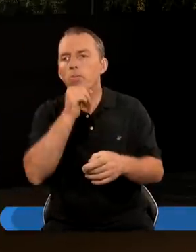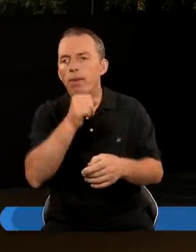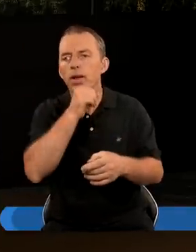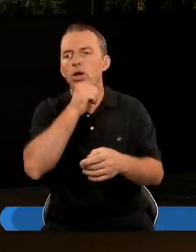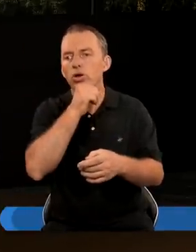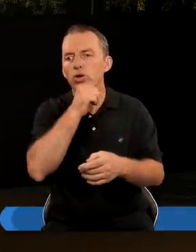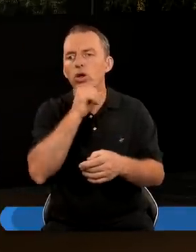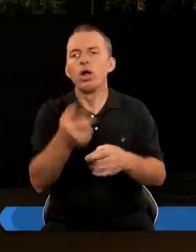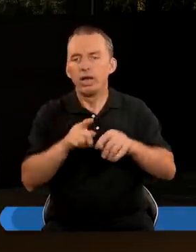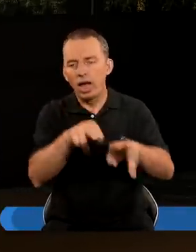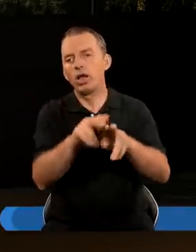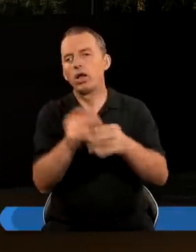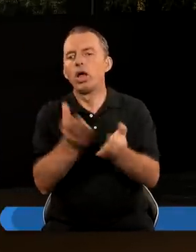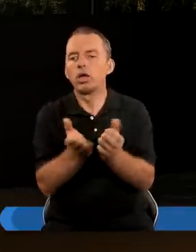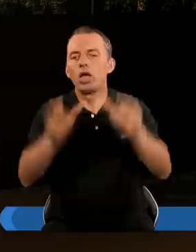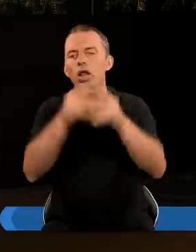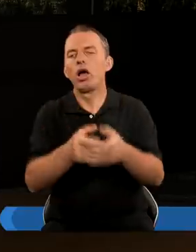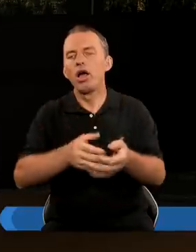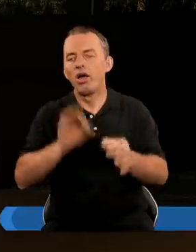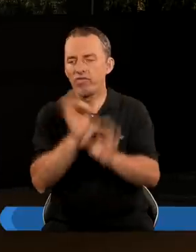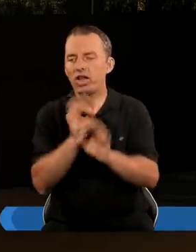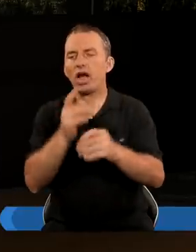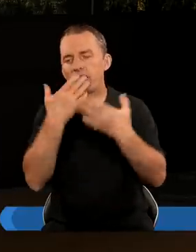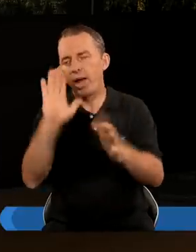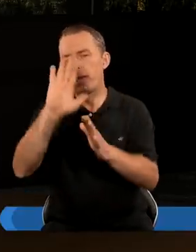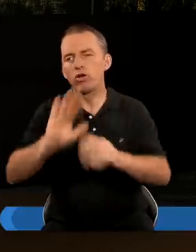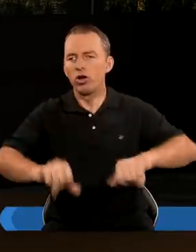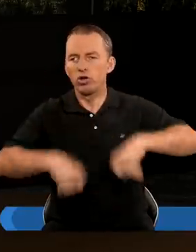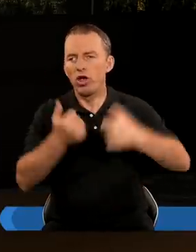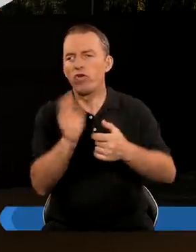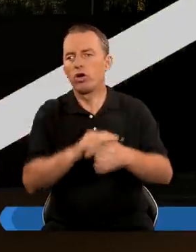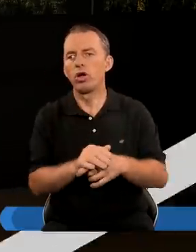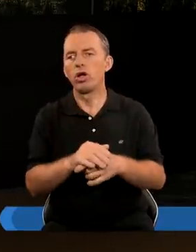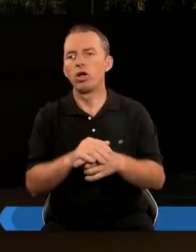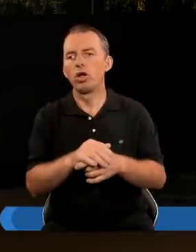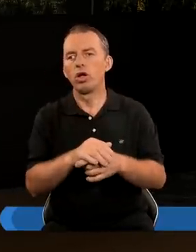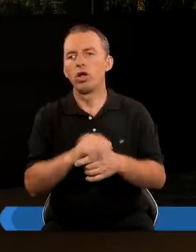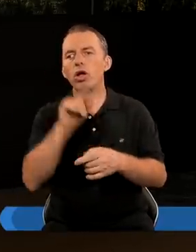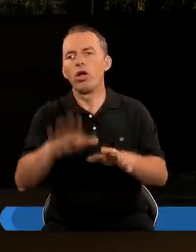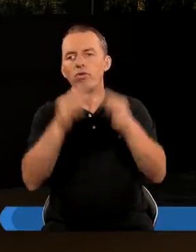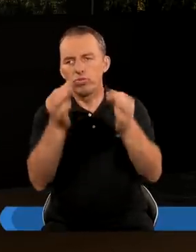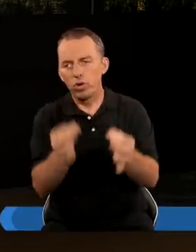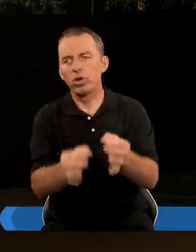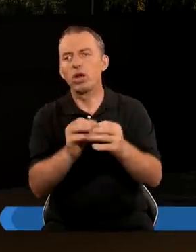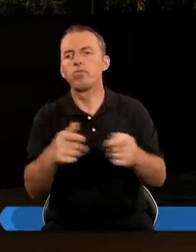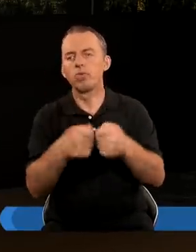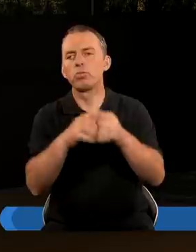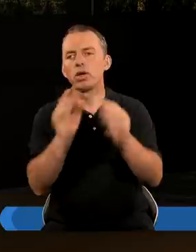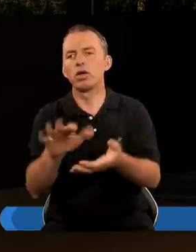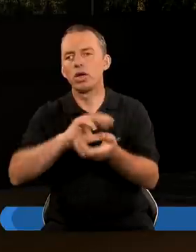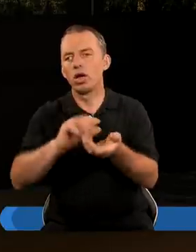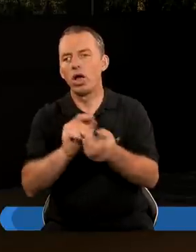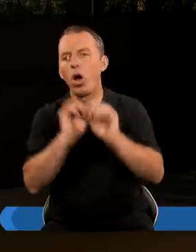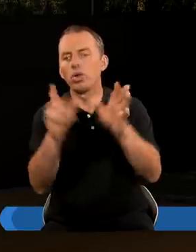o wielkim Babilonie, że należy mu dać kielich wina zapalczywego gniewu Bożego. Czytam z Uwspółcześnionej Biblii